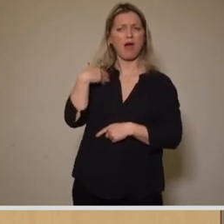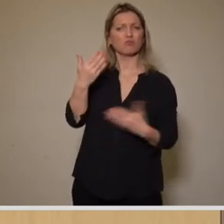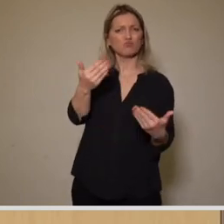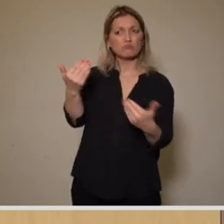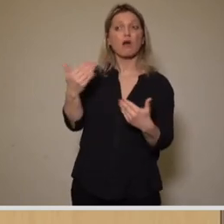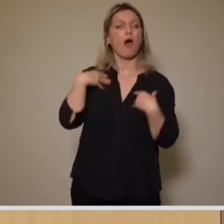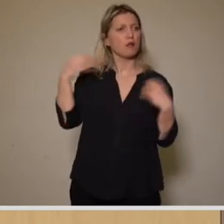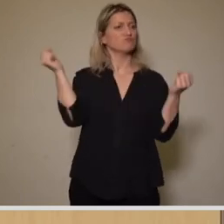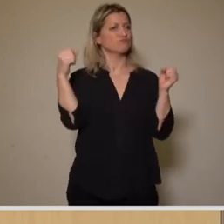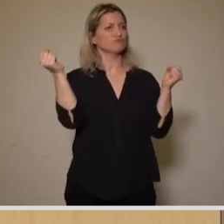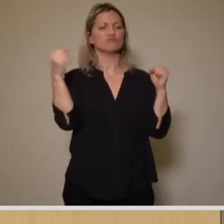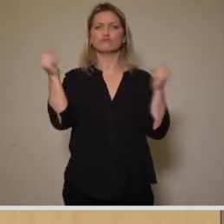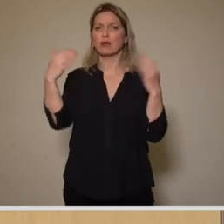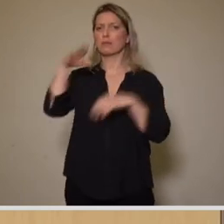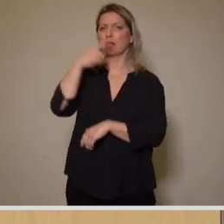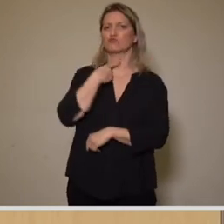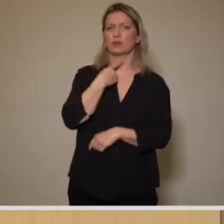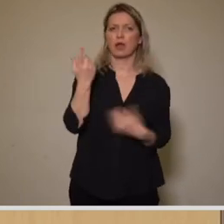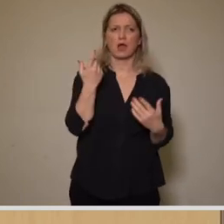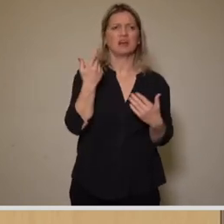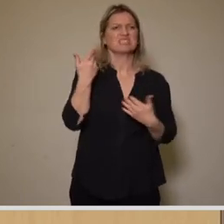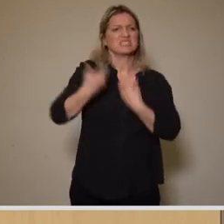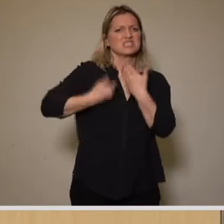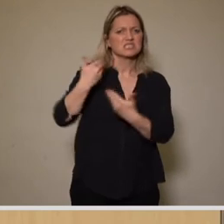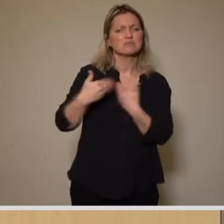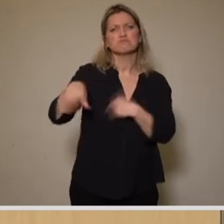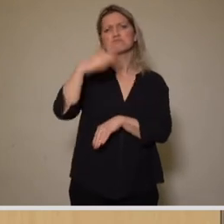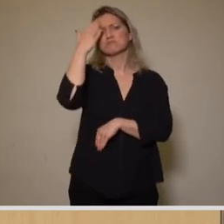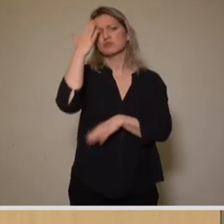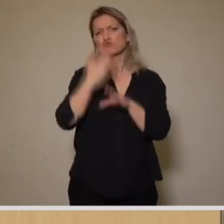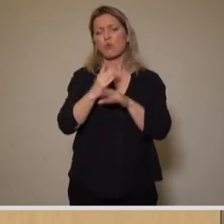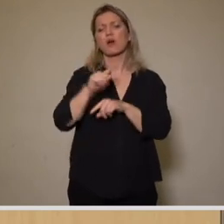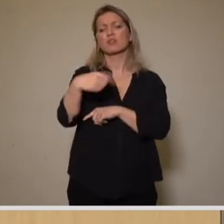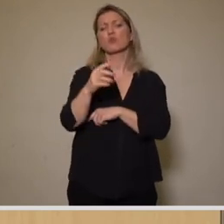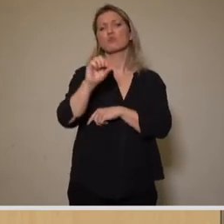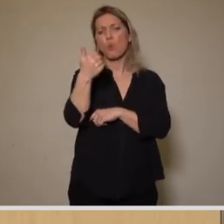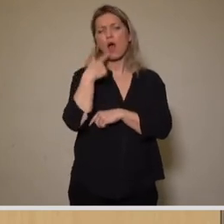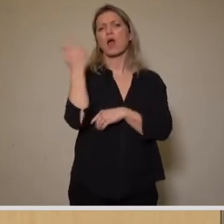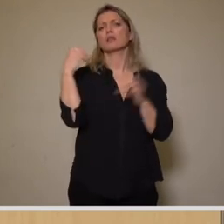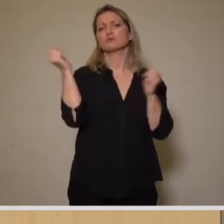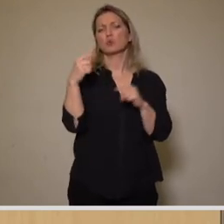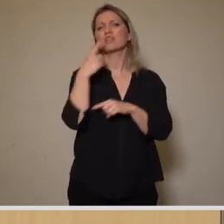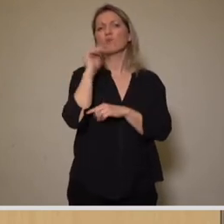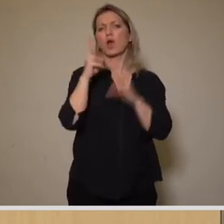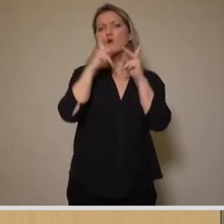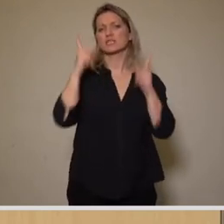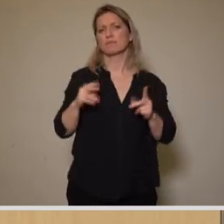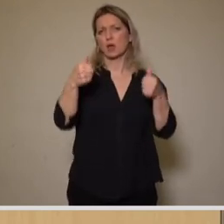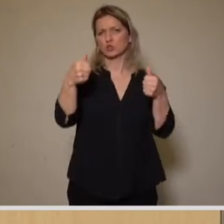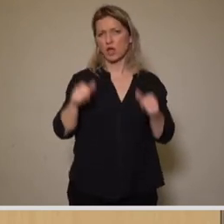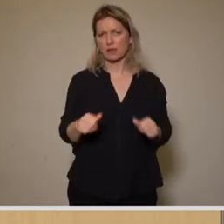Mehrheit beschlossen. Das Weitere ist allseits bekannt. Es gab einen weiteren Stadtratsbeschluss für eine Konzeptausschreibung mit der